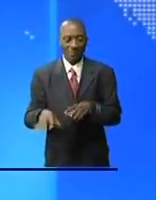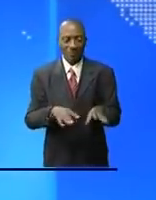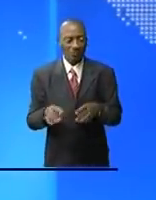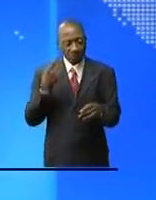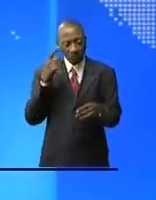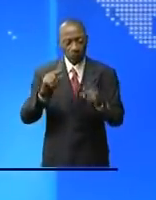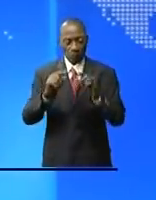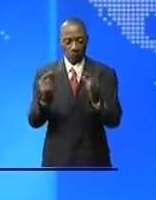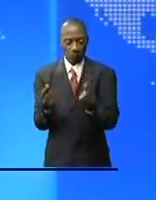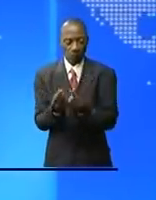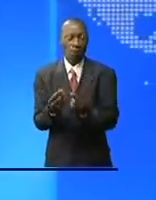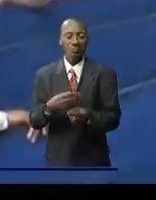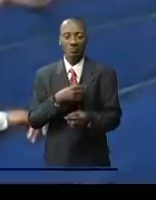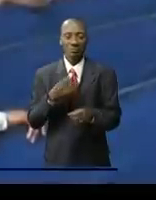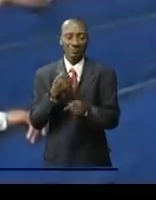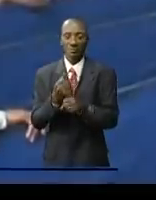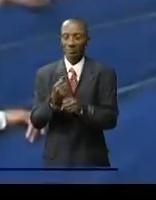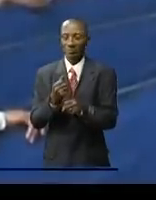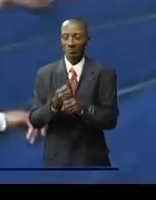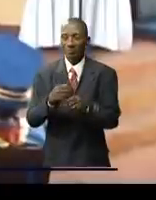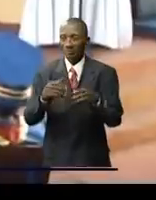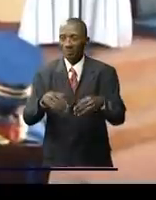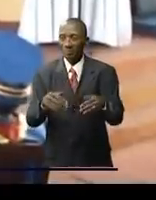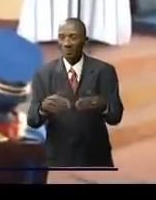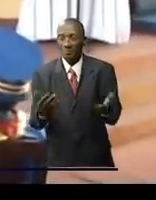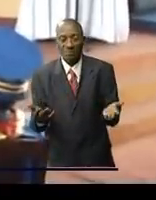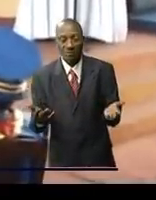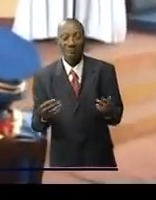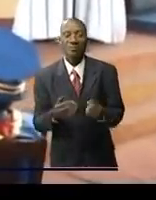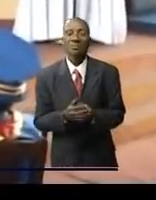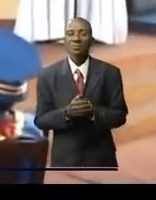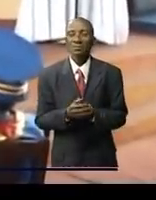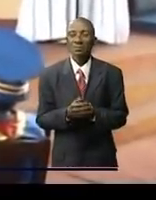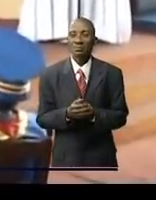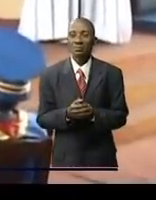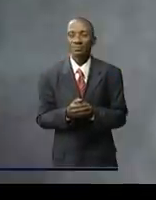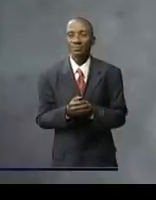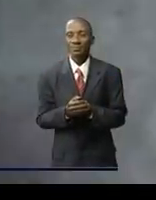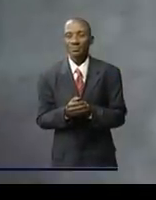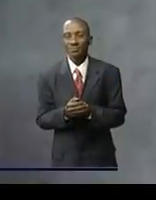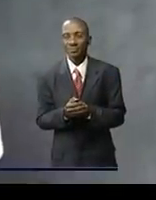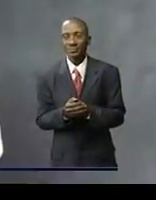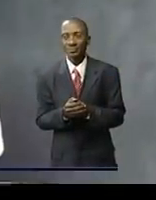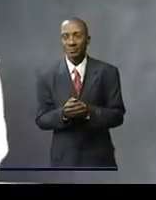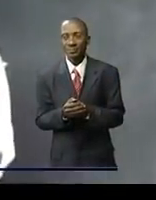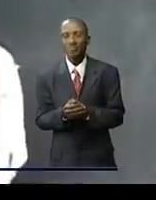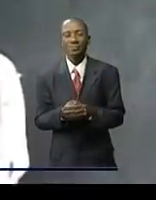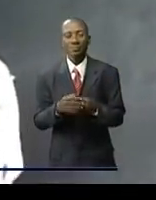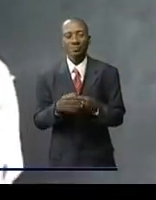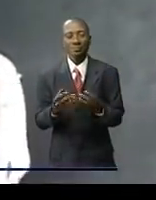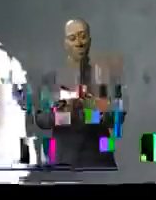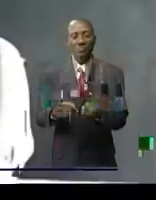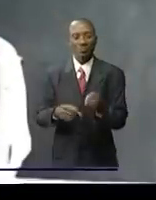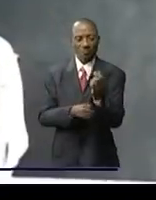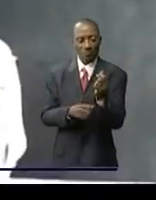Kinshasa Anastasine Doumbou La récipiendaire a fait un constat qu'environ 94,6% des